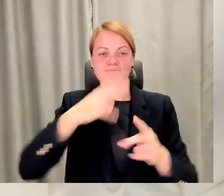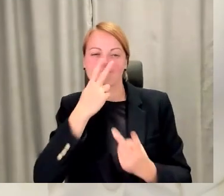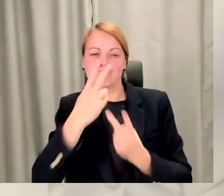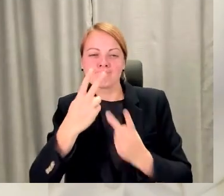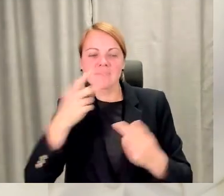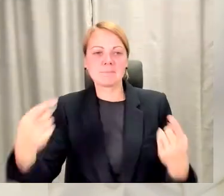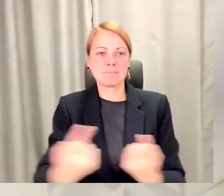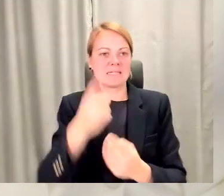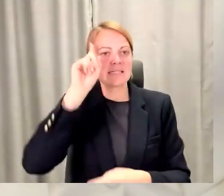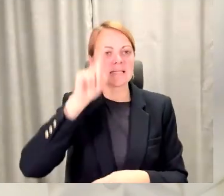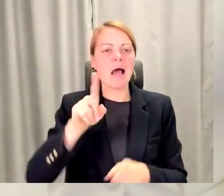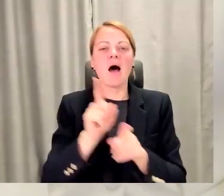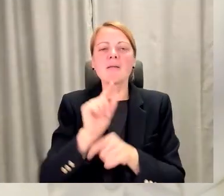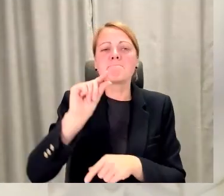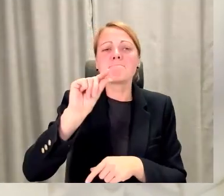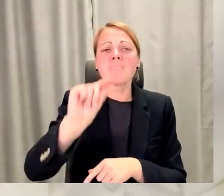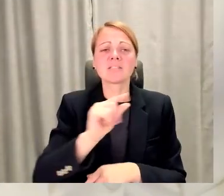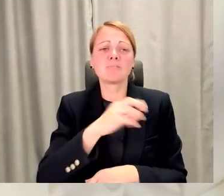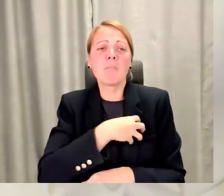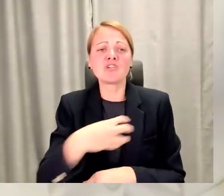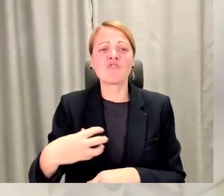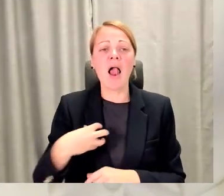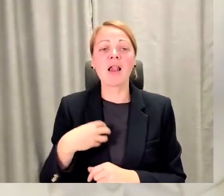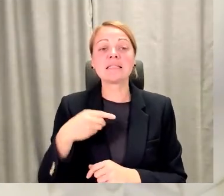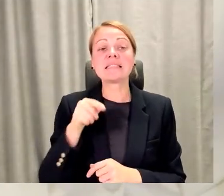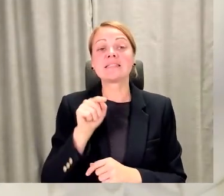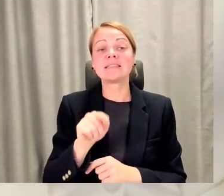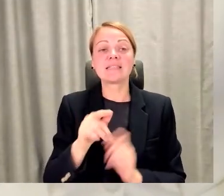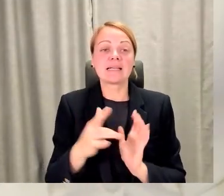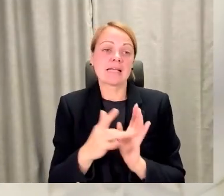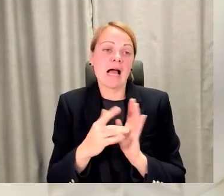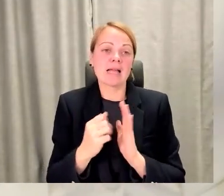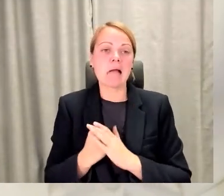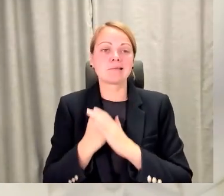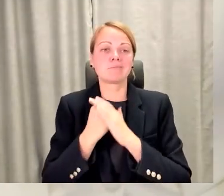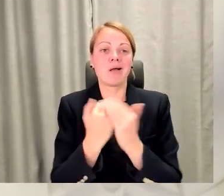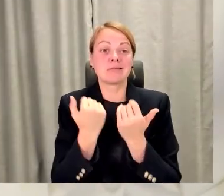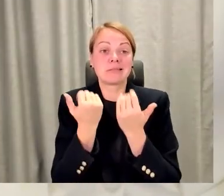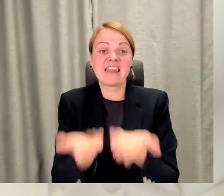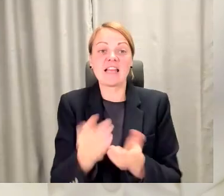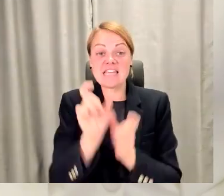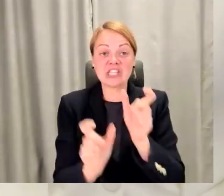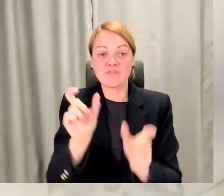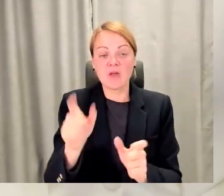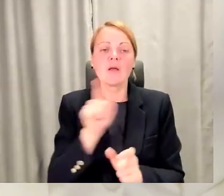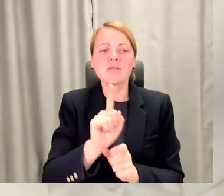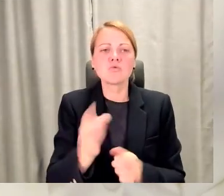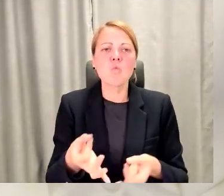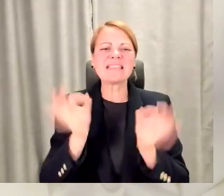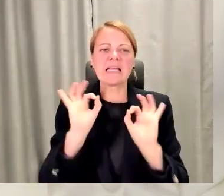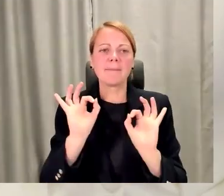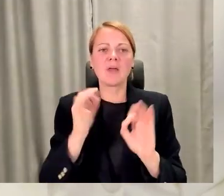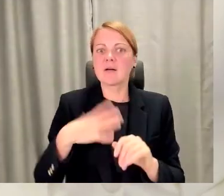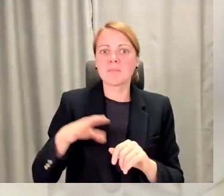tas mazumiņš, tā pašvaldība, kādu atbalstu sniedz iedzīvotēm, tas ir nozīmīgi. Kāpēc? Tāpēc, ka cilvēki